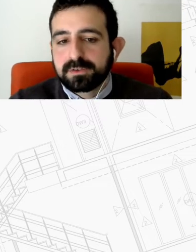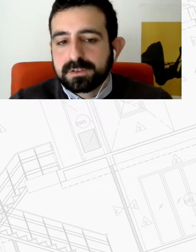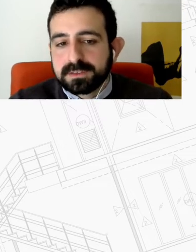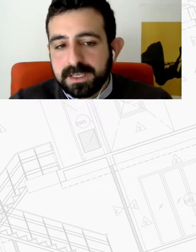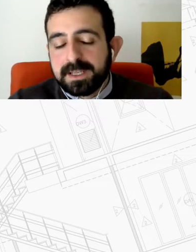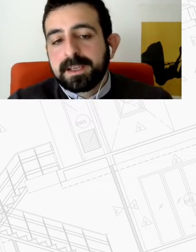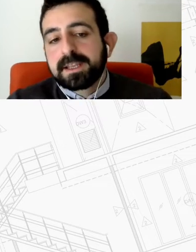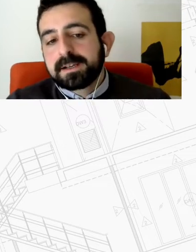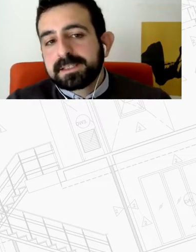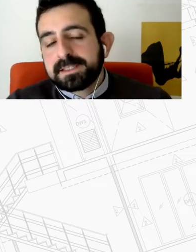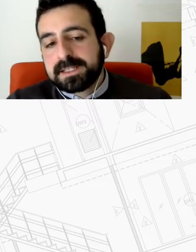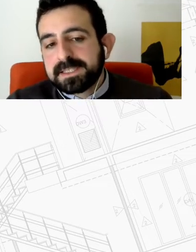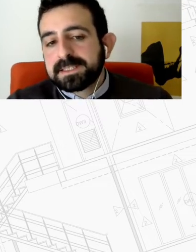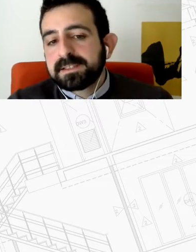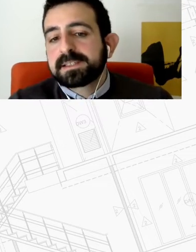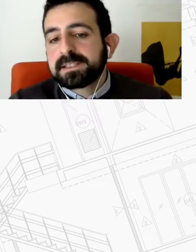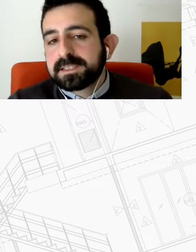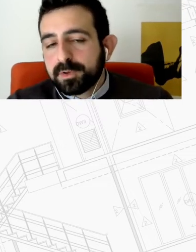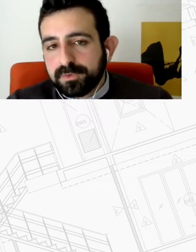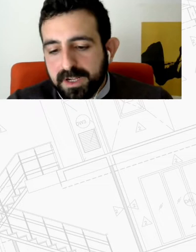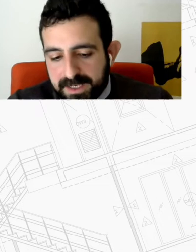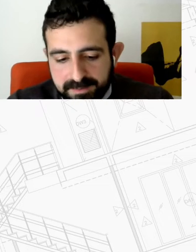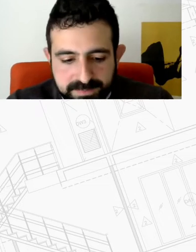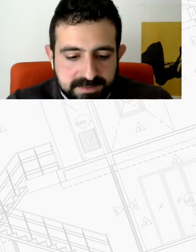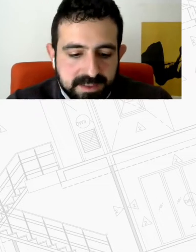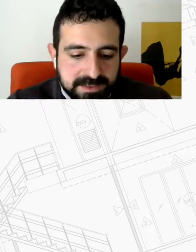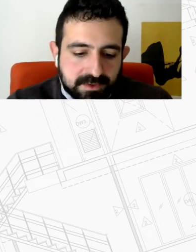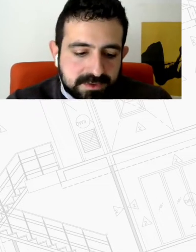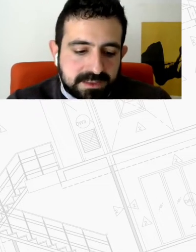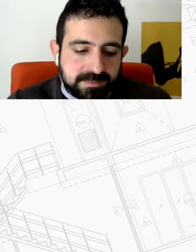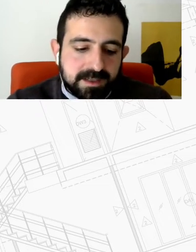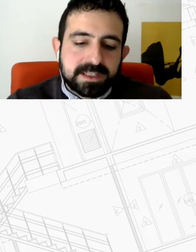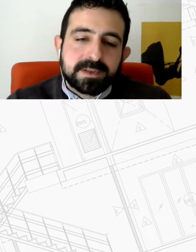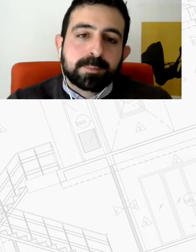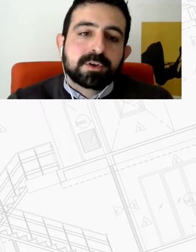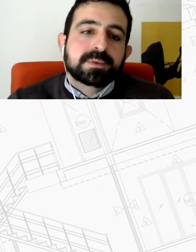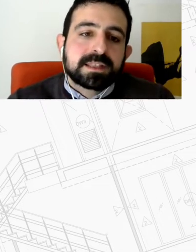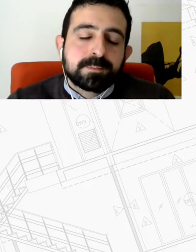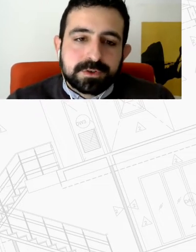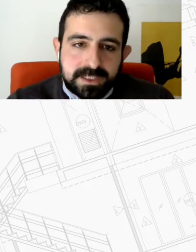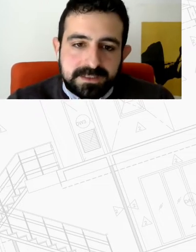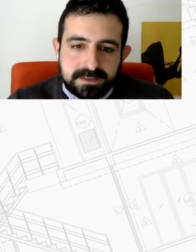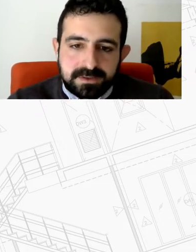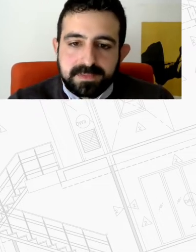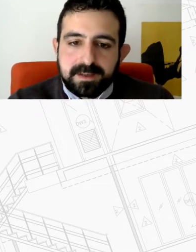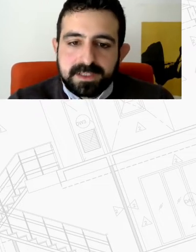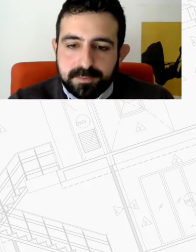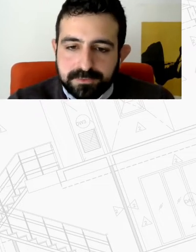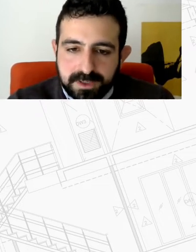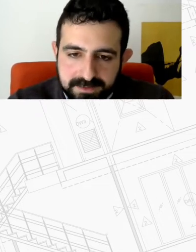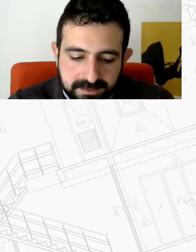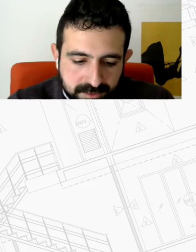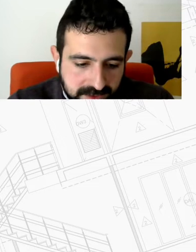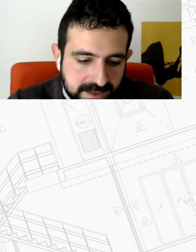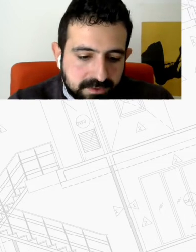χρηματοδότηση. Η εστίαση δίνεται είτε στην προσφορά στην πραγματικότητα μιλάμε για μια προληπτική προσέγγιση όταν μιλάμε για την